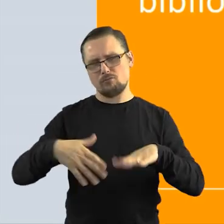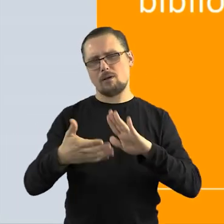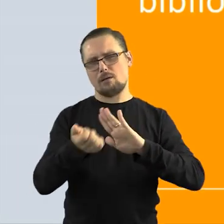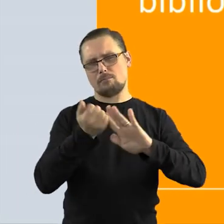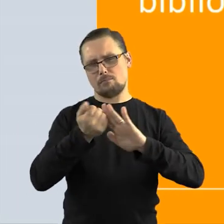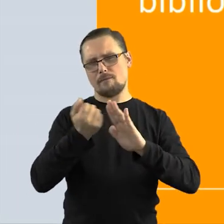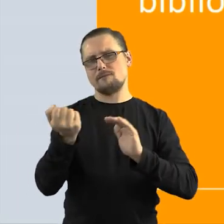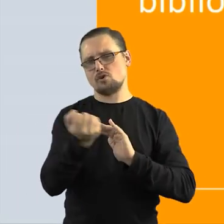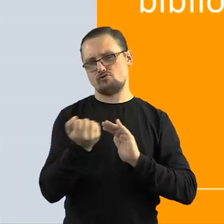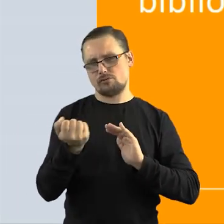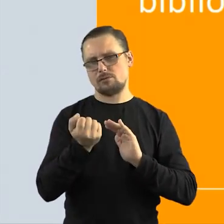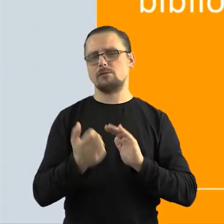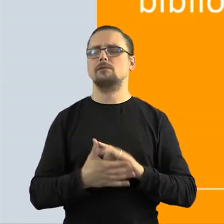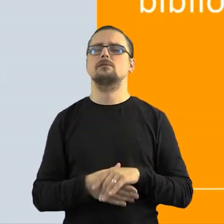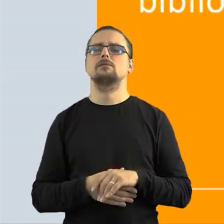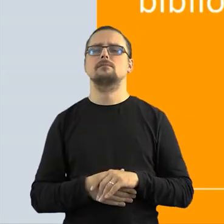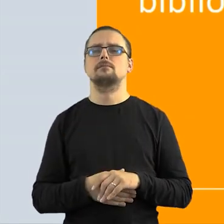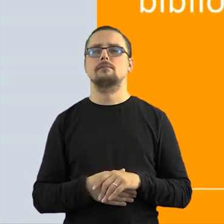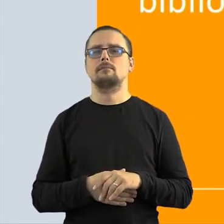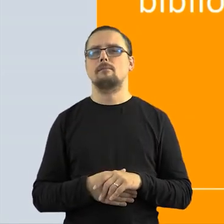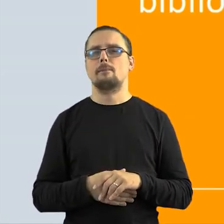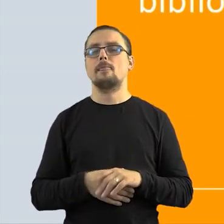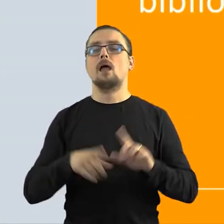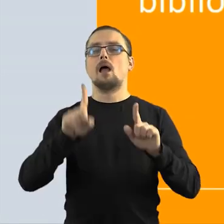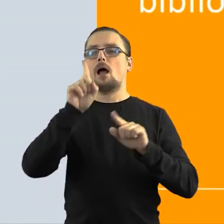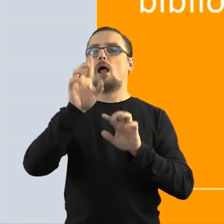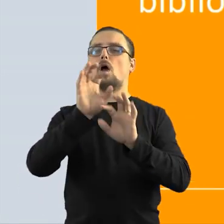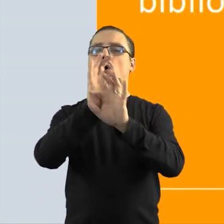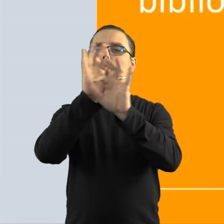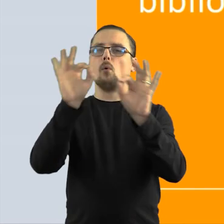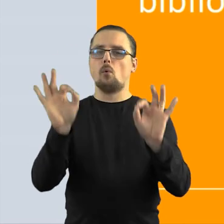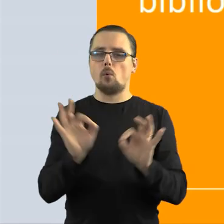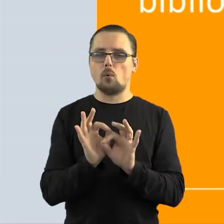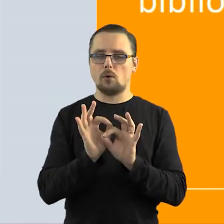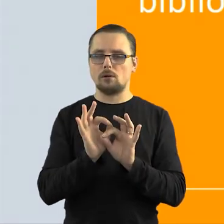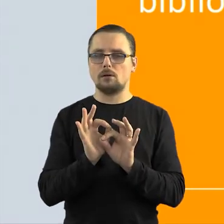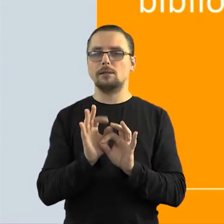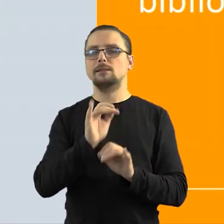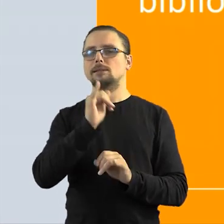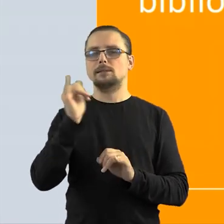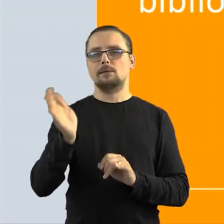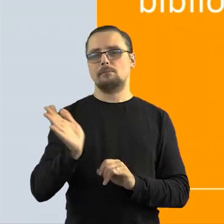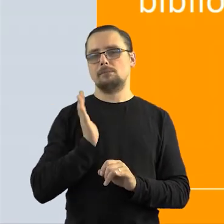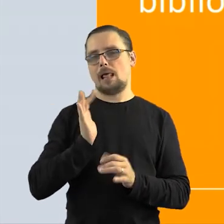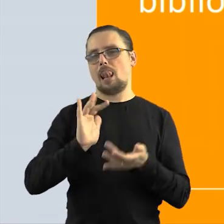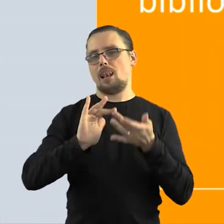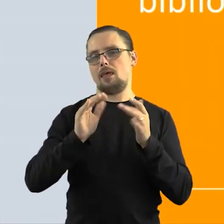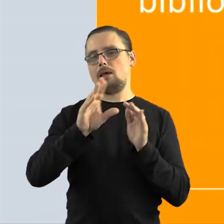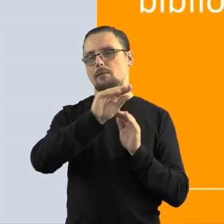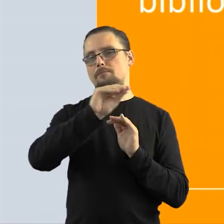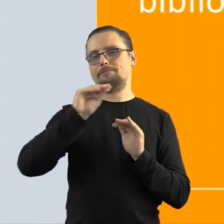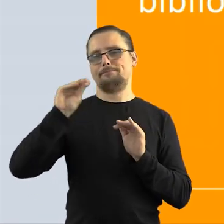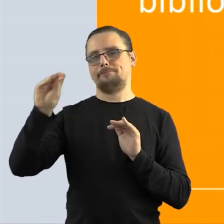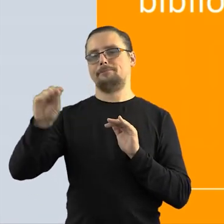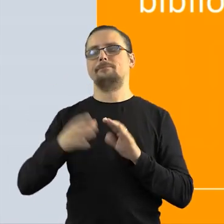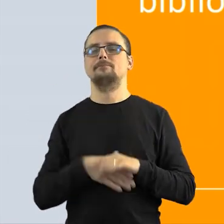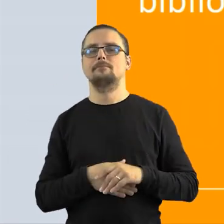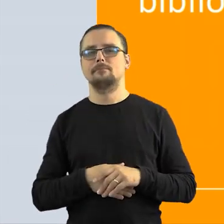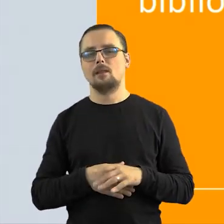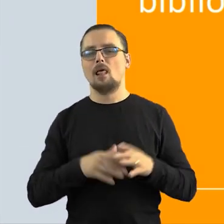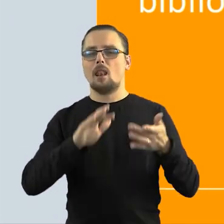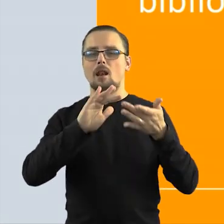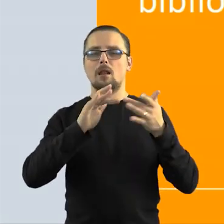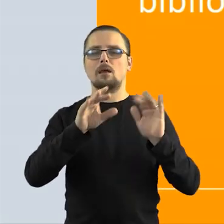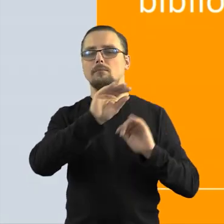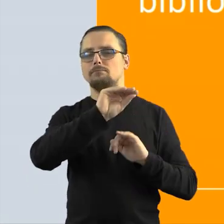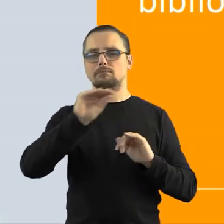zasoby, których twórcy pozwalają na dowolne, nieodpłatne wykorzystywanie. Ale co do zasady, zawsze